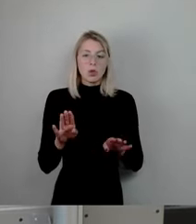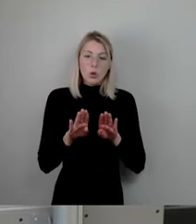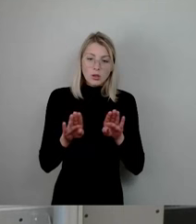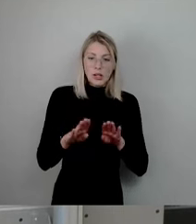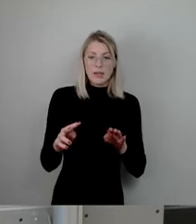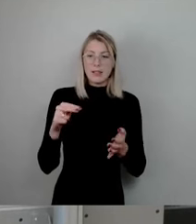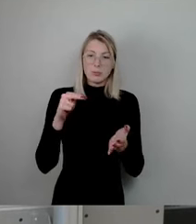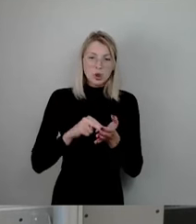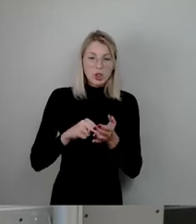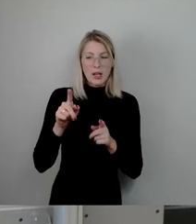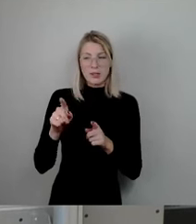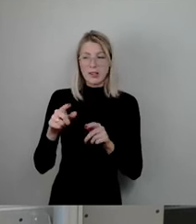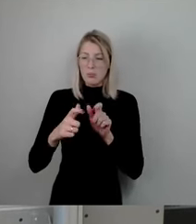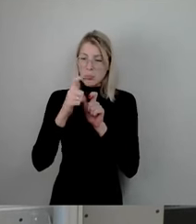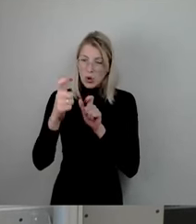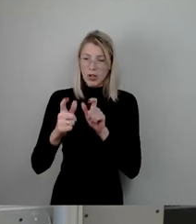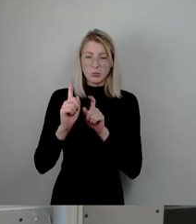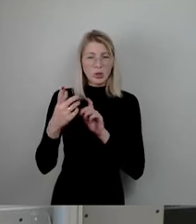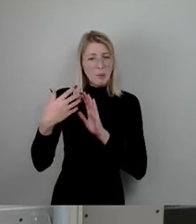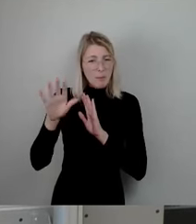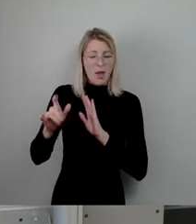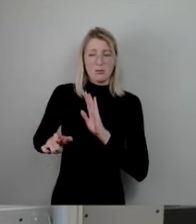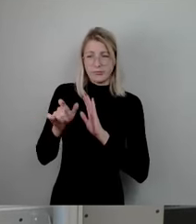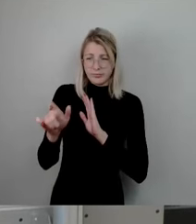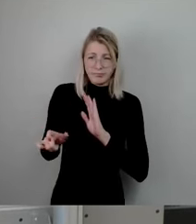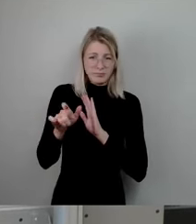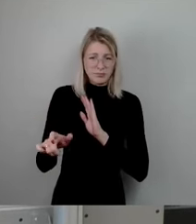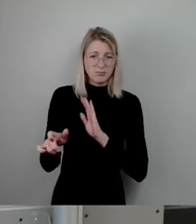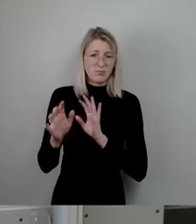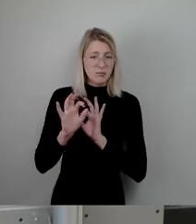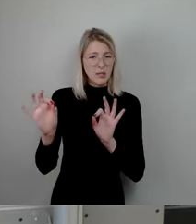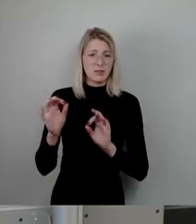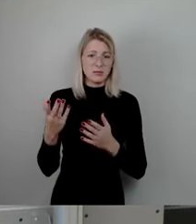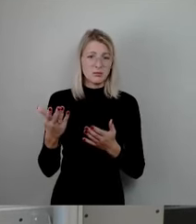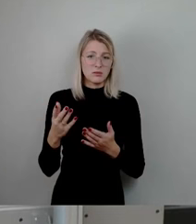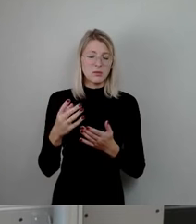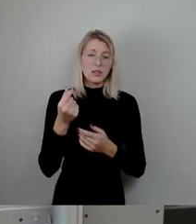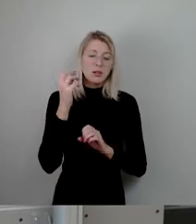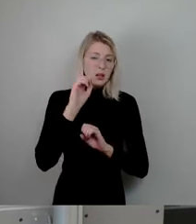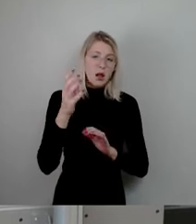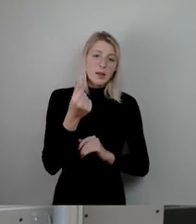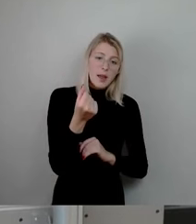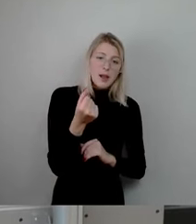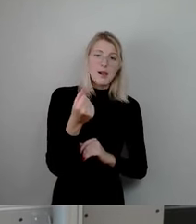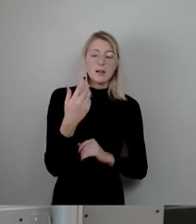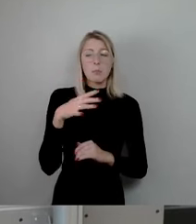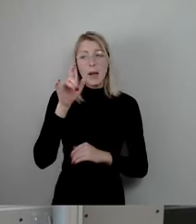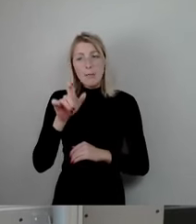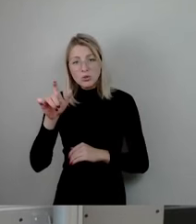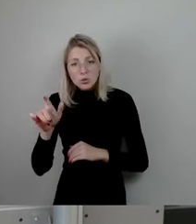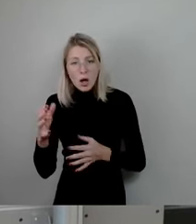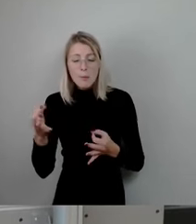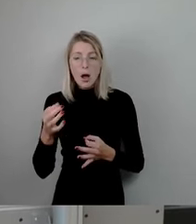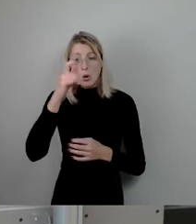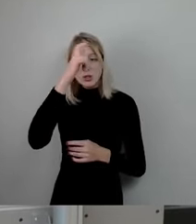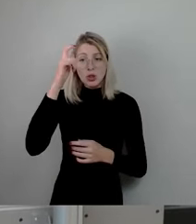Investitionen hineinstecken müssen. Dazu gehört zum einen natürlich Geld, mehr Personal, dass mehr Ingenieure dieses